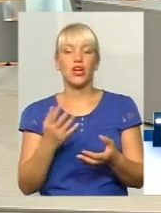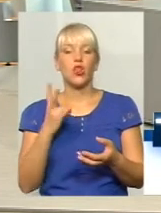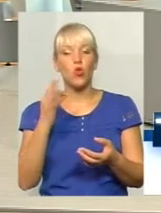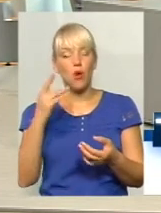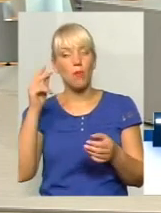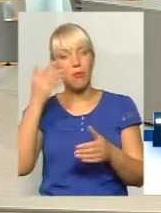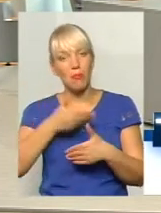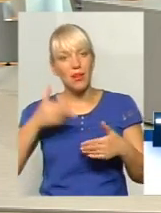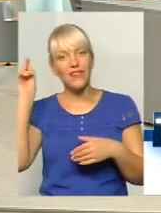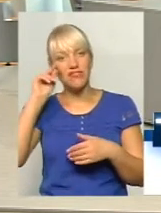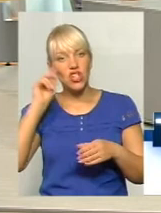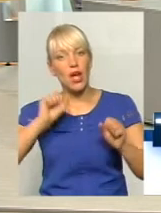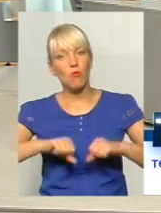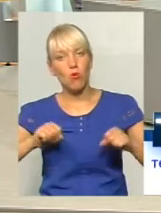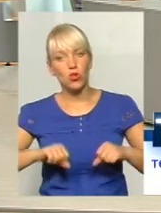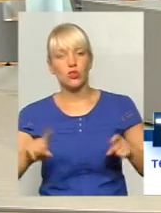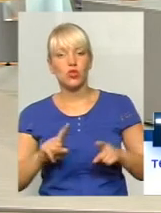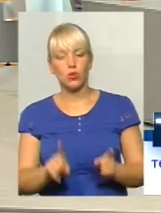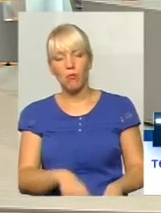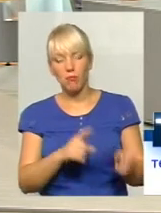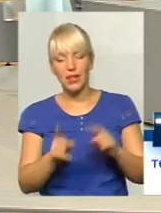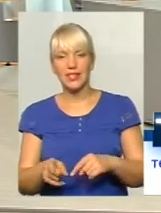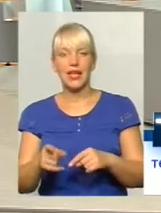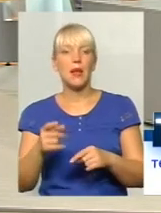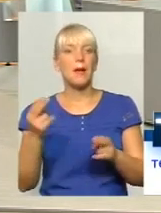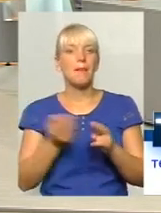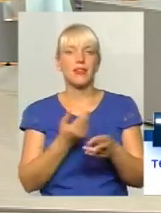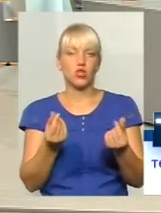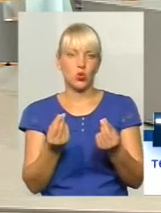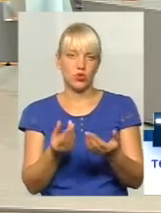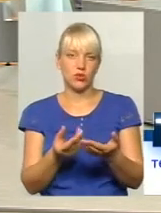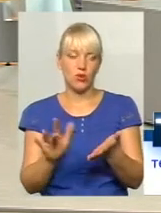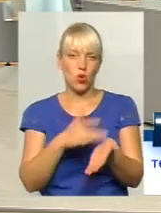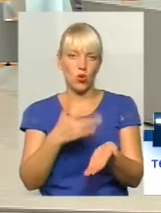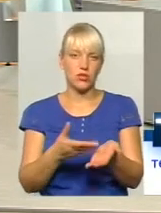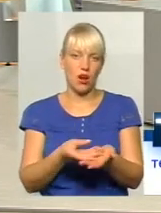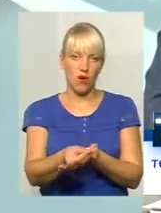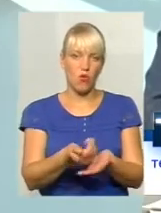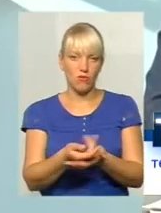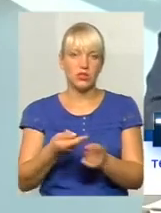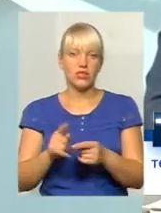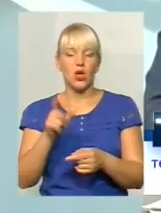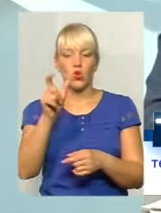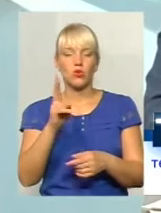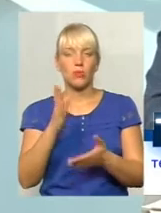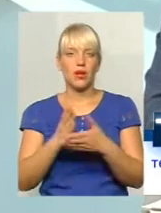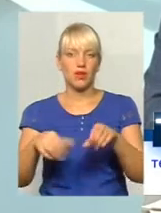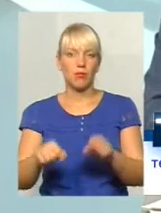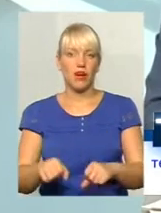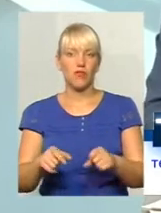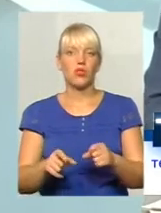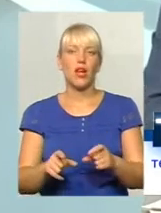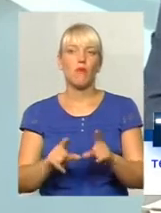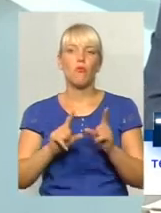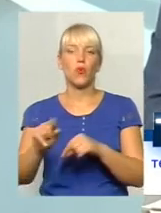можливості перейти до безготівкового розрахунку, щоб кожного пасажира, який має право на проїзд,